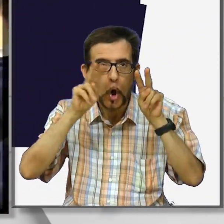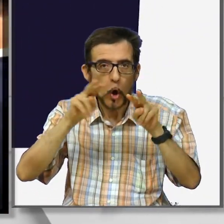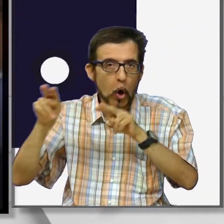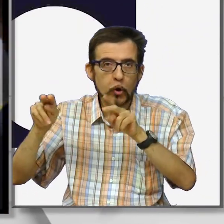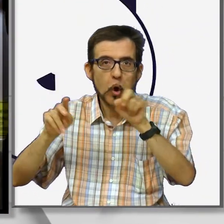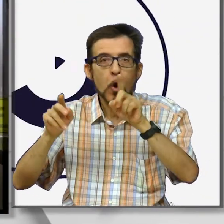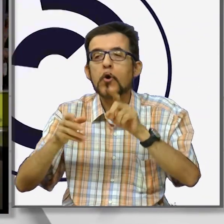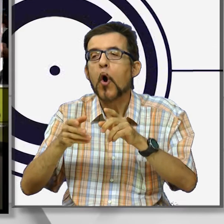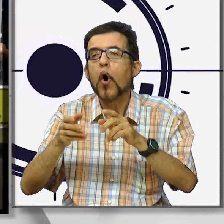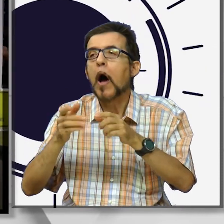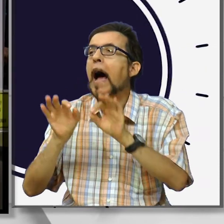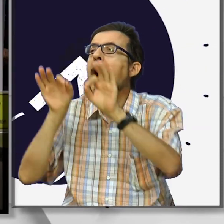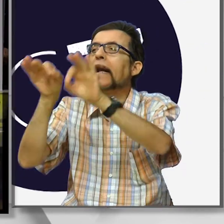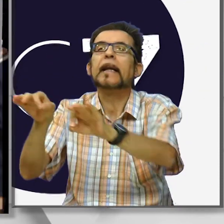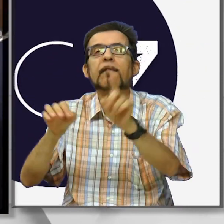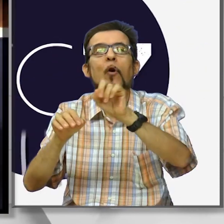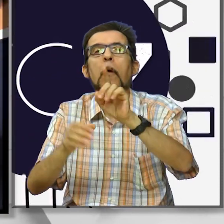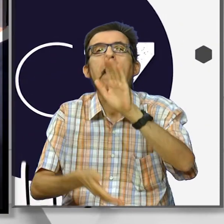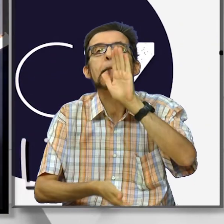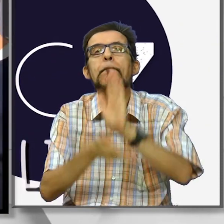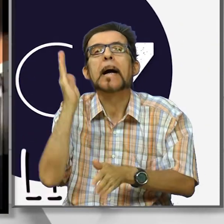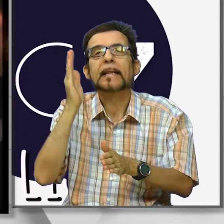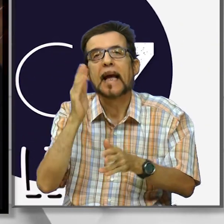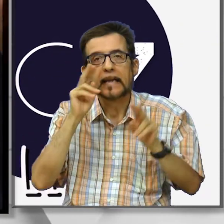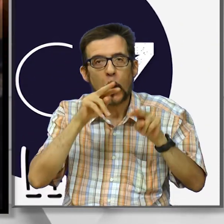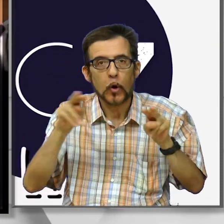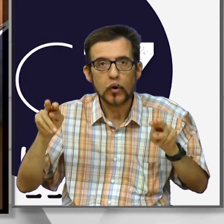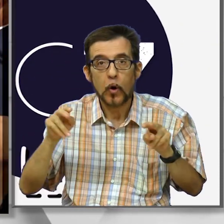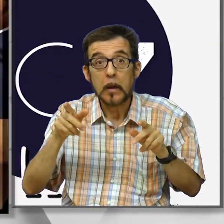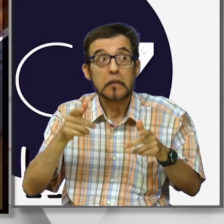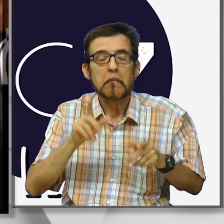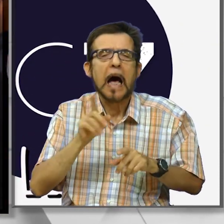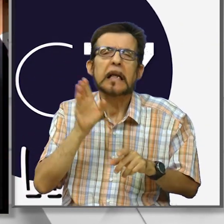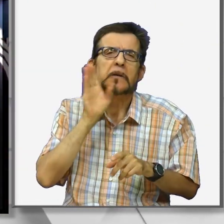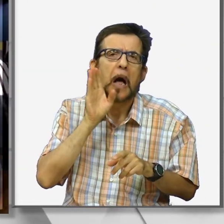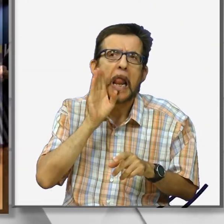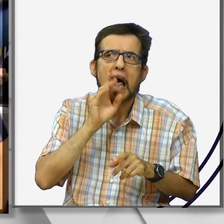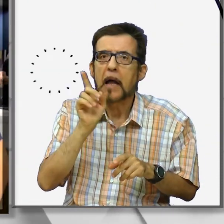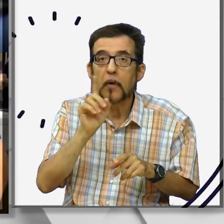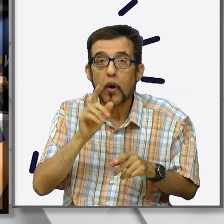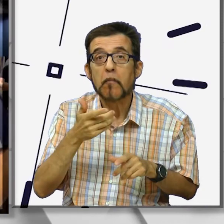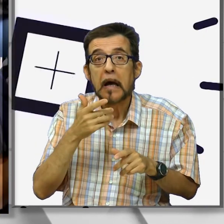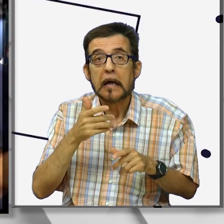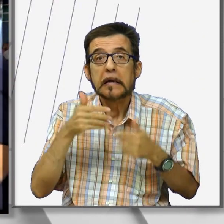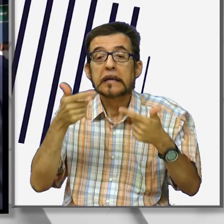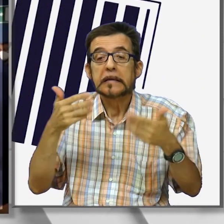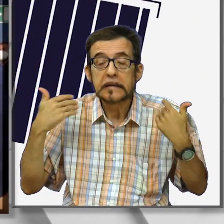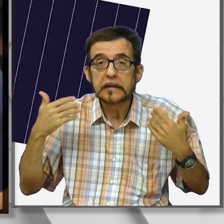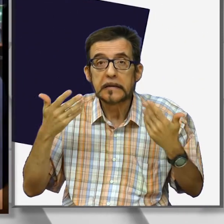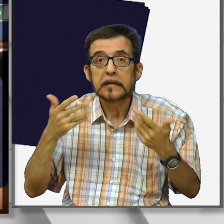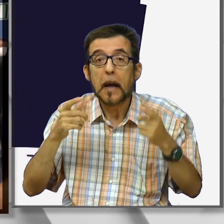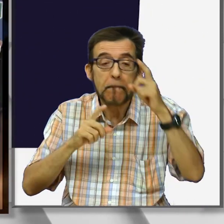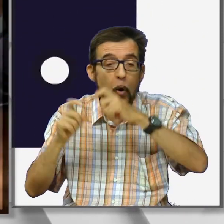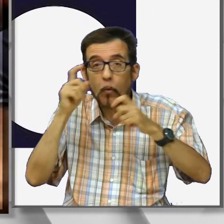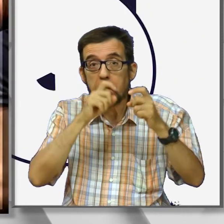all'arrivo ma in fase di partenza. Per ora nessuno allarme ma la preoccupazione sulla stagione turistica dell'isola è crescente tra